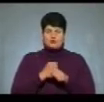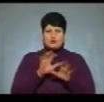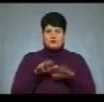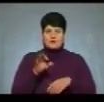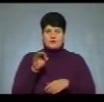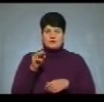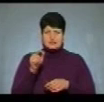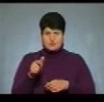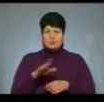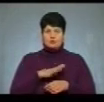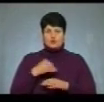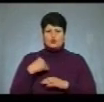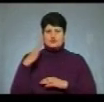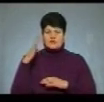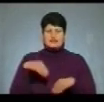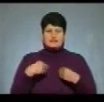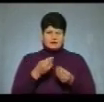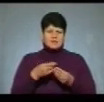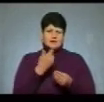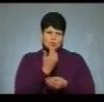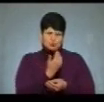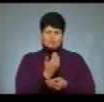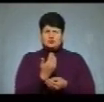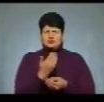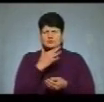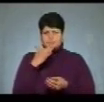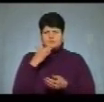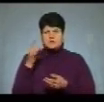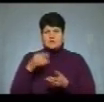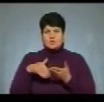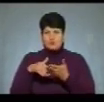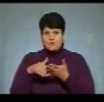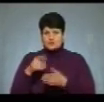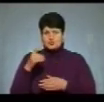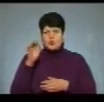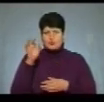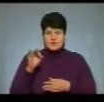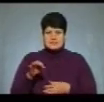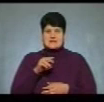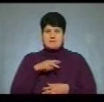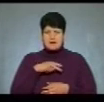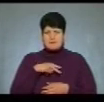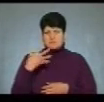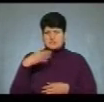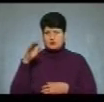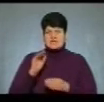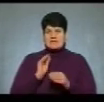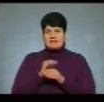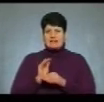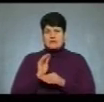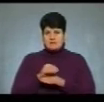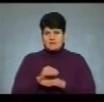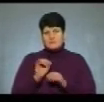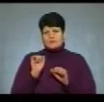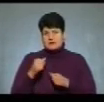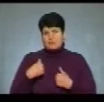Було голосування, давали йому одноразову допомогу, 100% премії і 50% надбавки. Ну, може